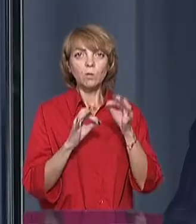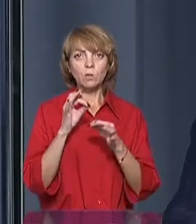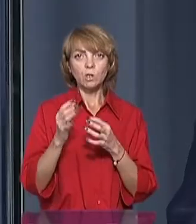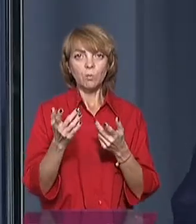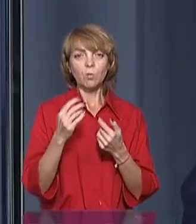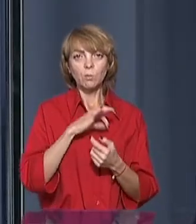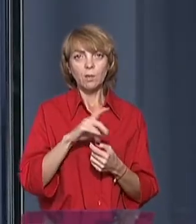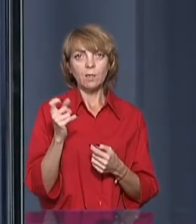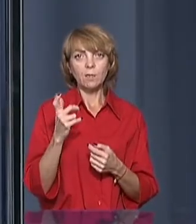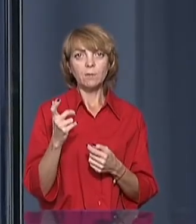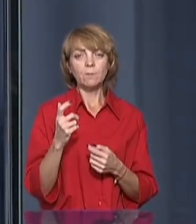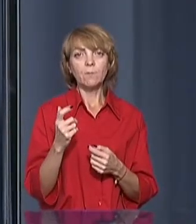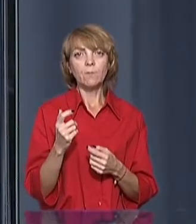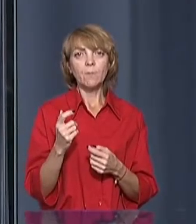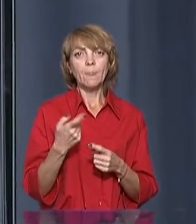потребують газ.